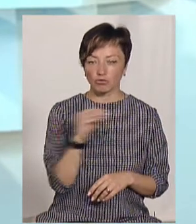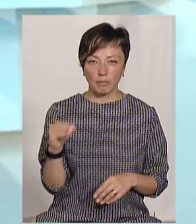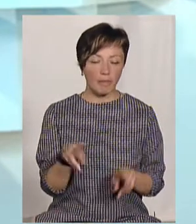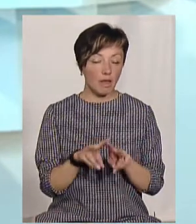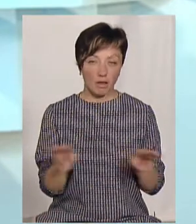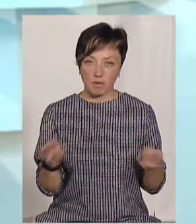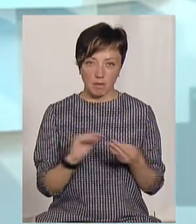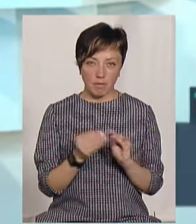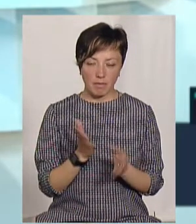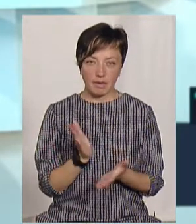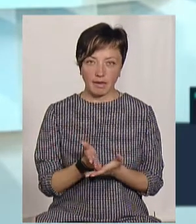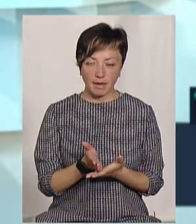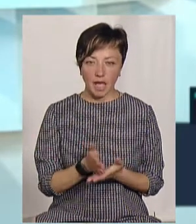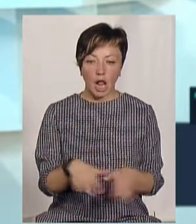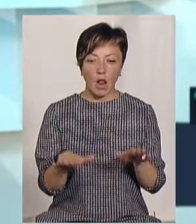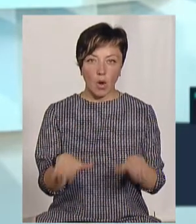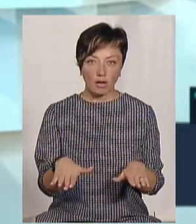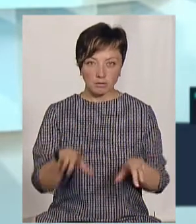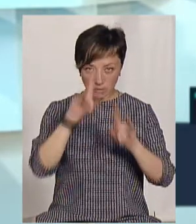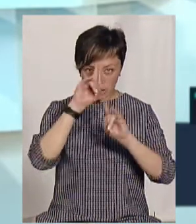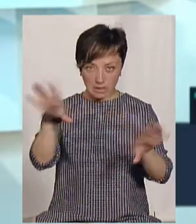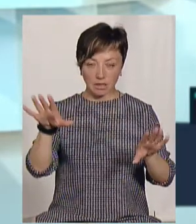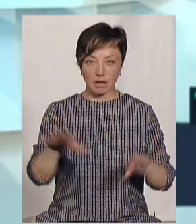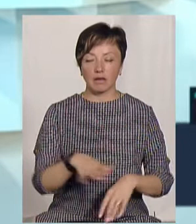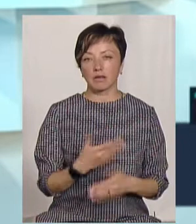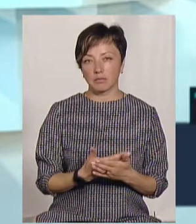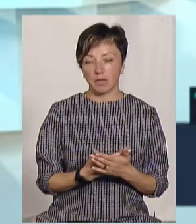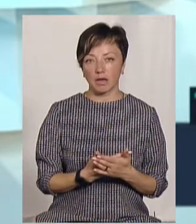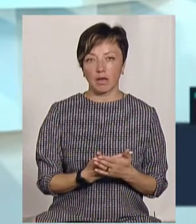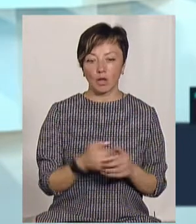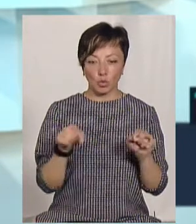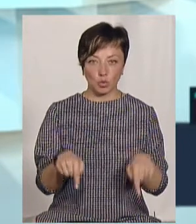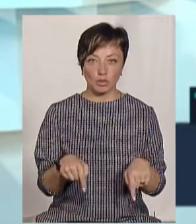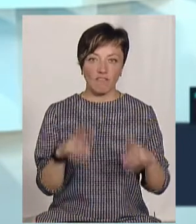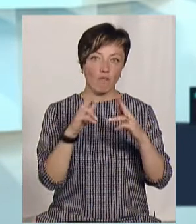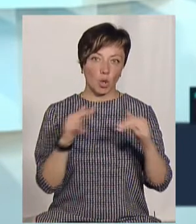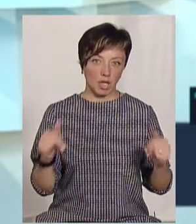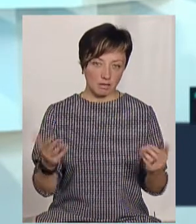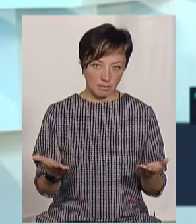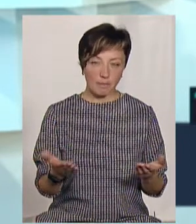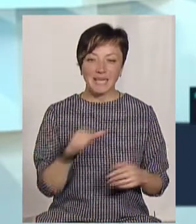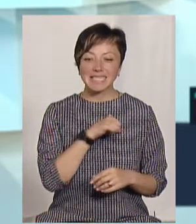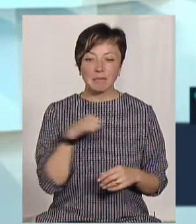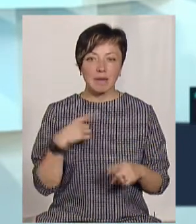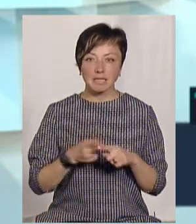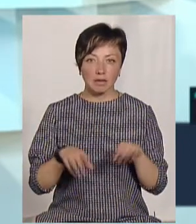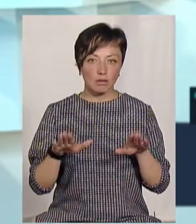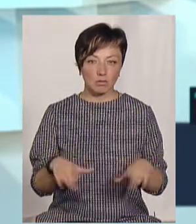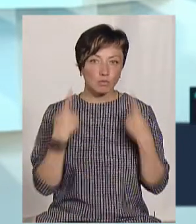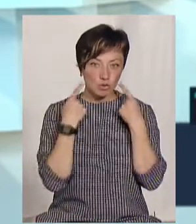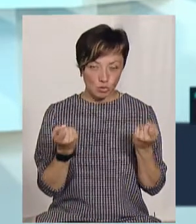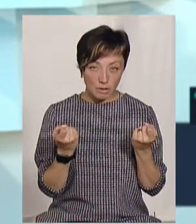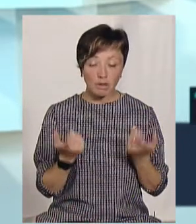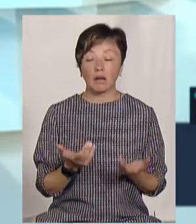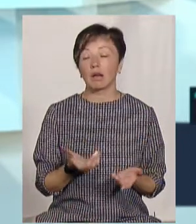схожу проблему. Є локація зірка. Якщо тут це Бакота і монастирь, то тут Меджибіжська фортеця. Сама ця локація суперська.